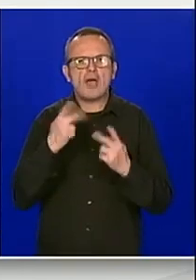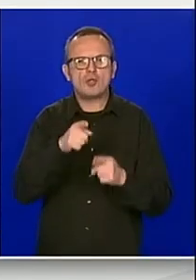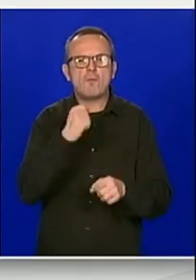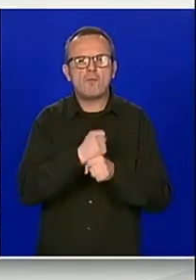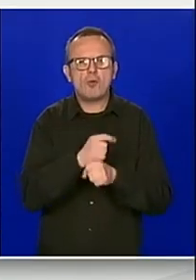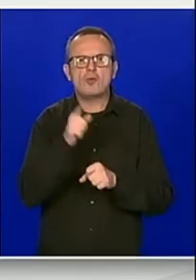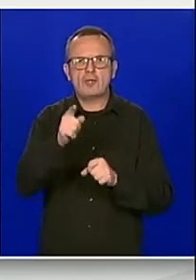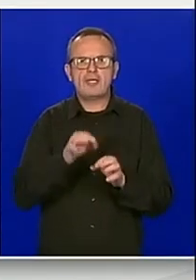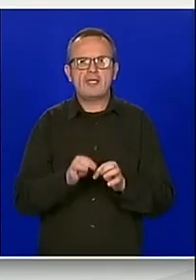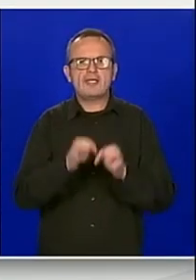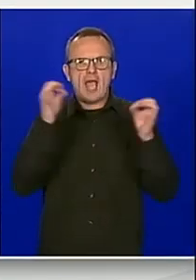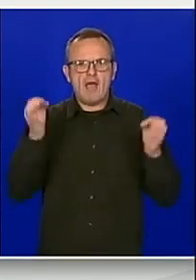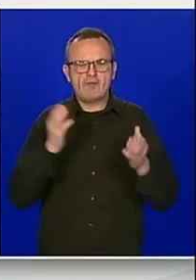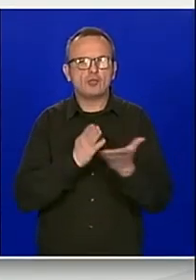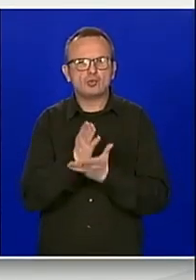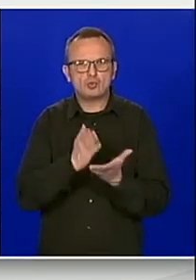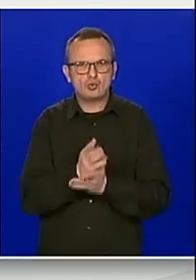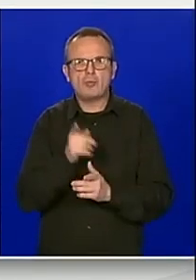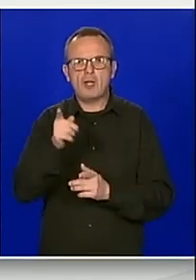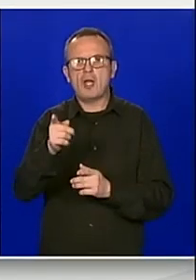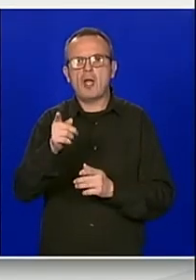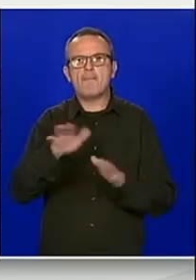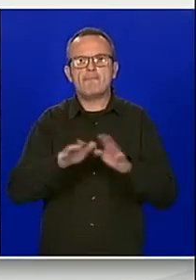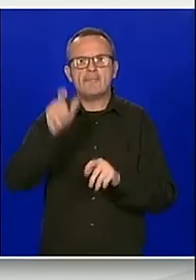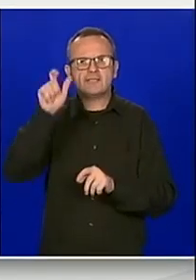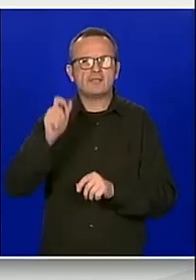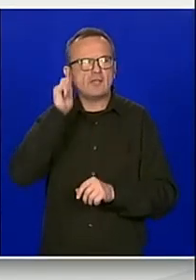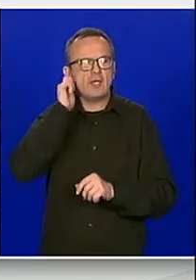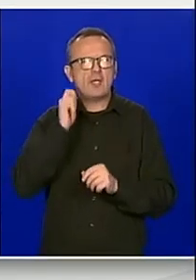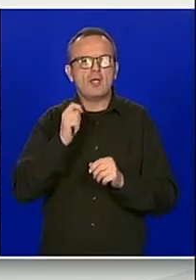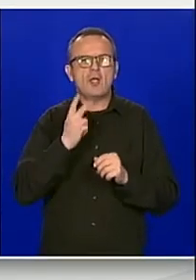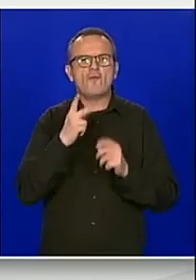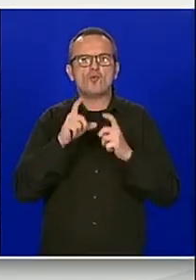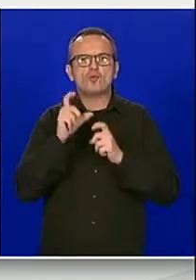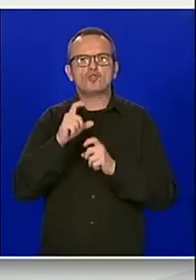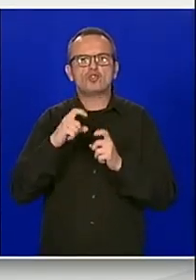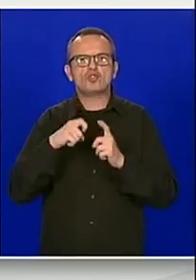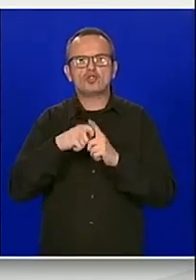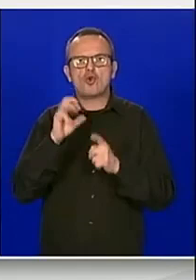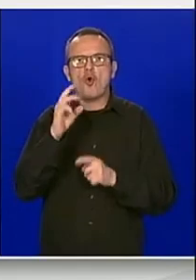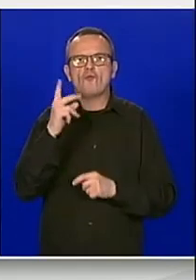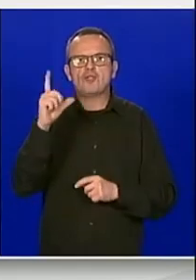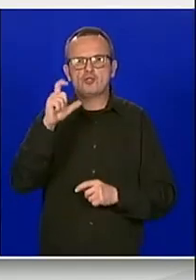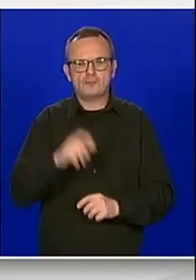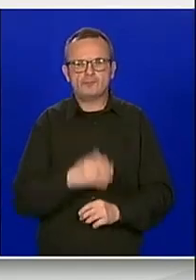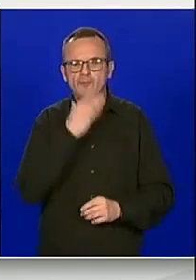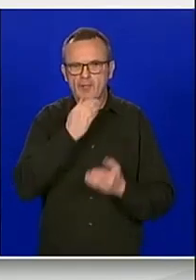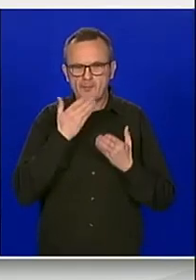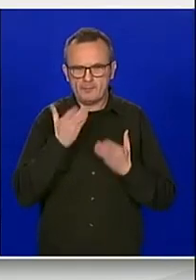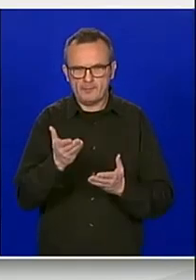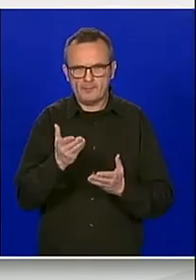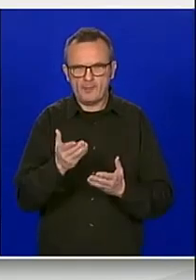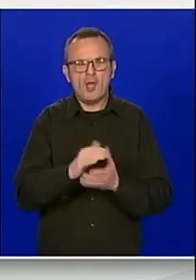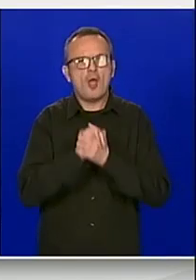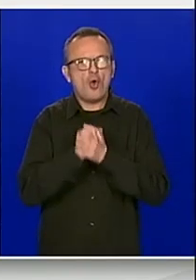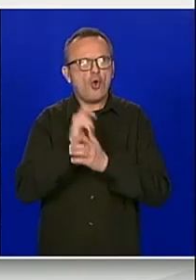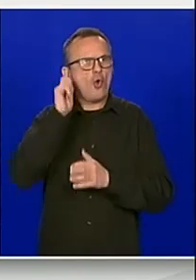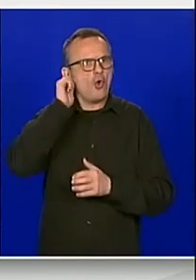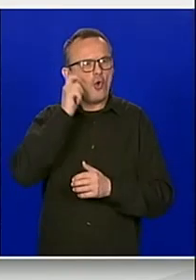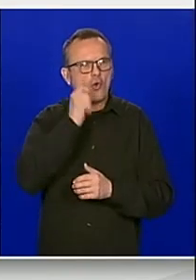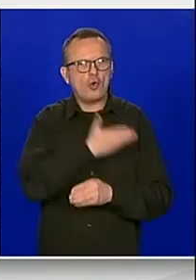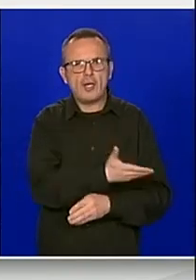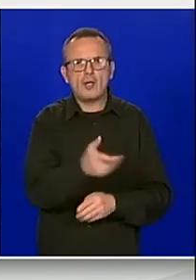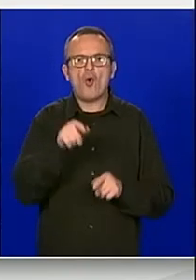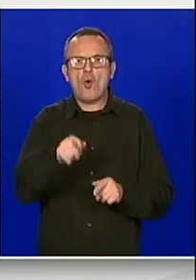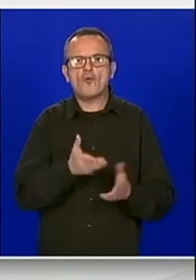javnim službama. Ministrice Vučković, izvolite. Hvala lijepa, poštovani predsjedniče, kolegice i kolege. Reč je